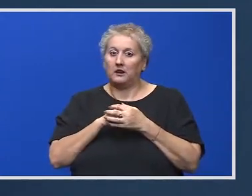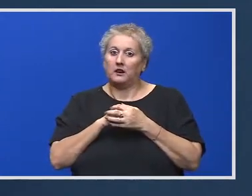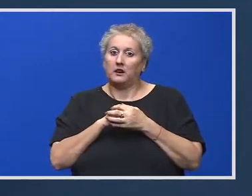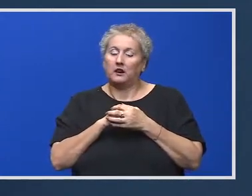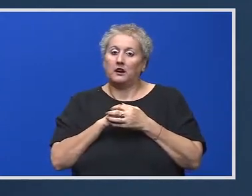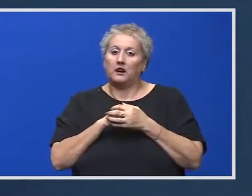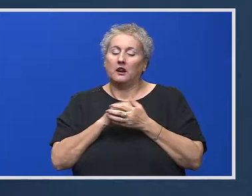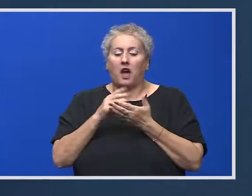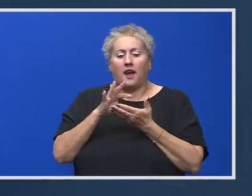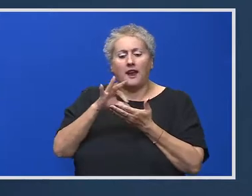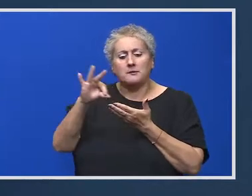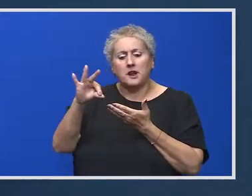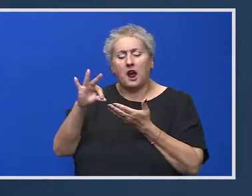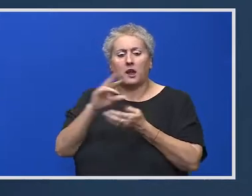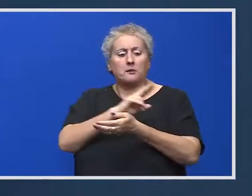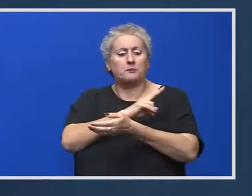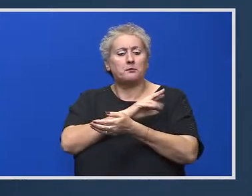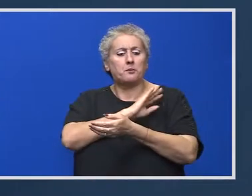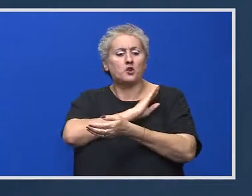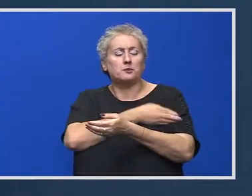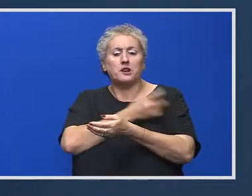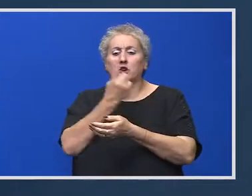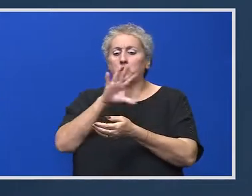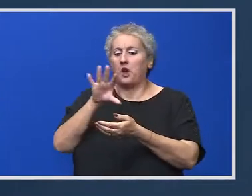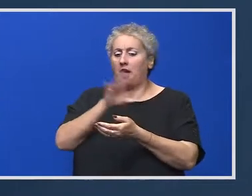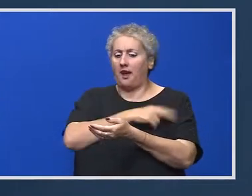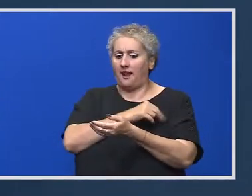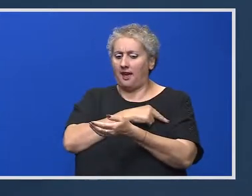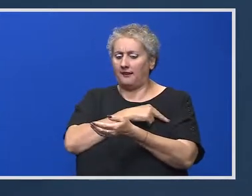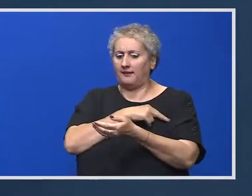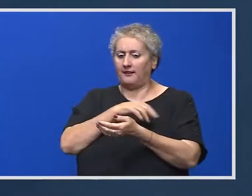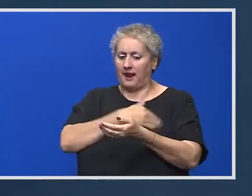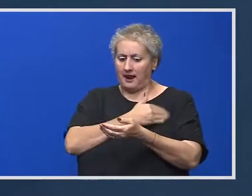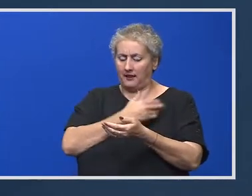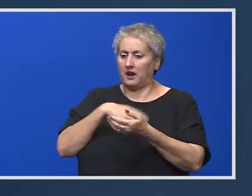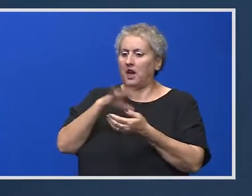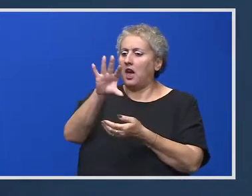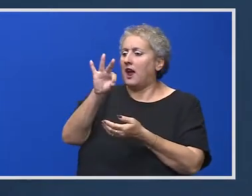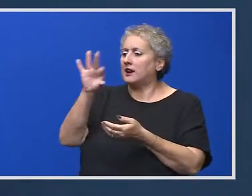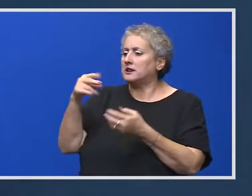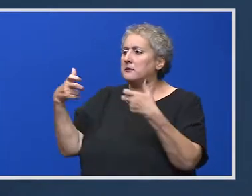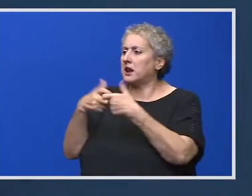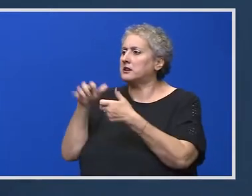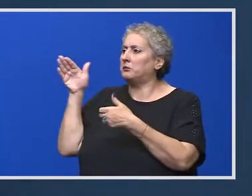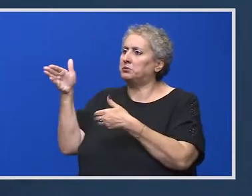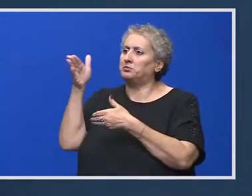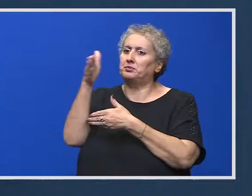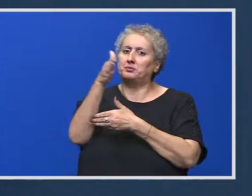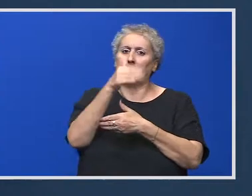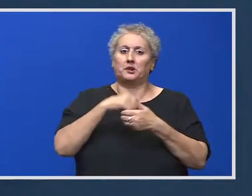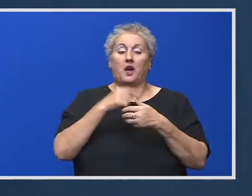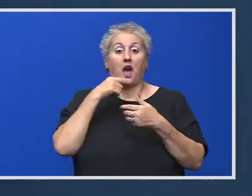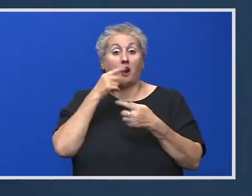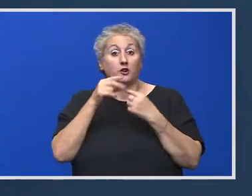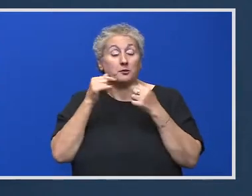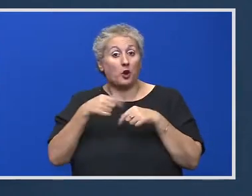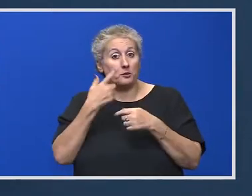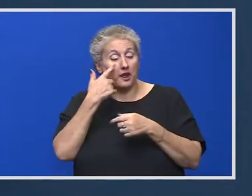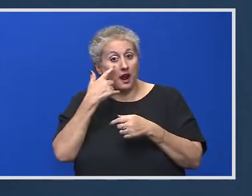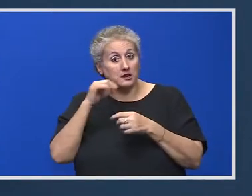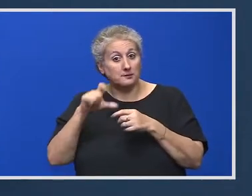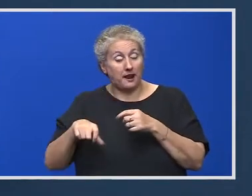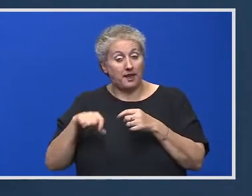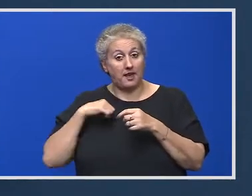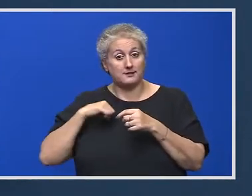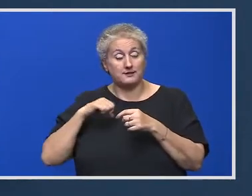La eliminarea posibilității unui elev de a aplica la mai multe licee, de a da examen la mai multe licee. Ne-ați vorbit acum de o experiență